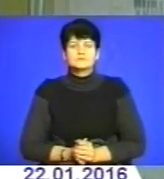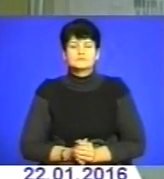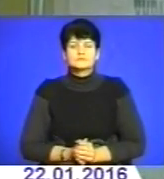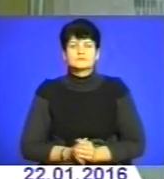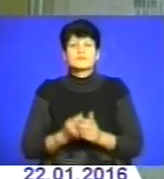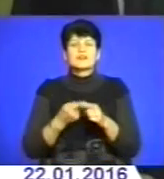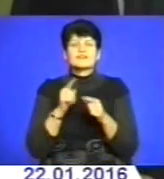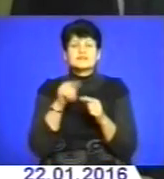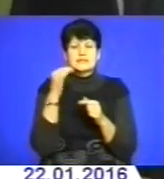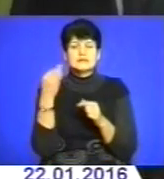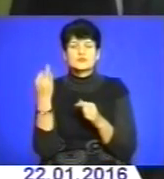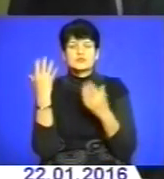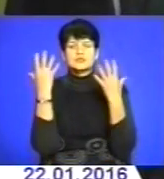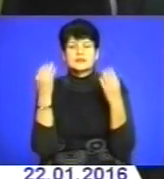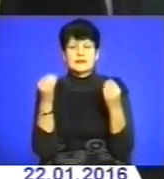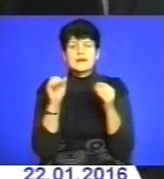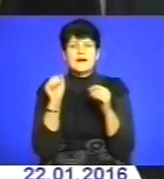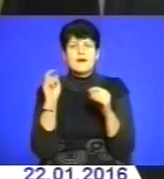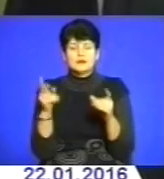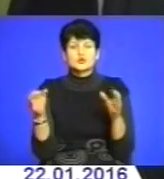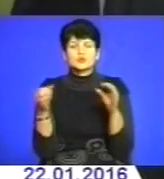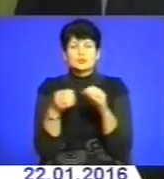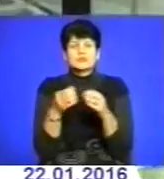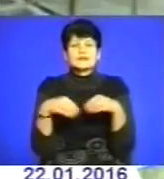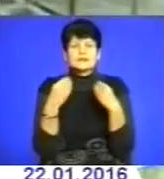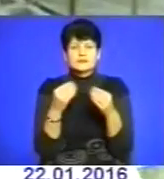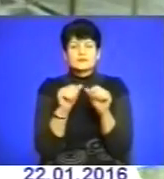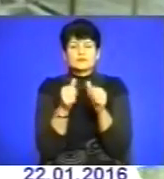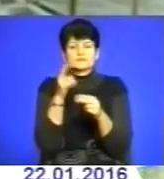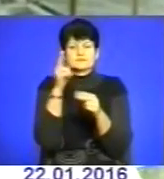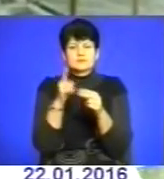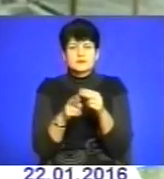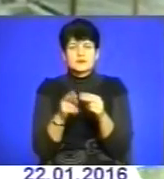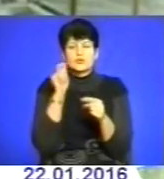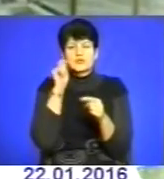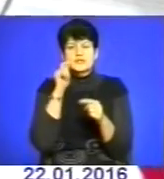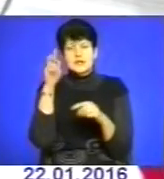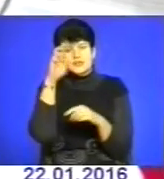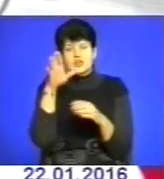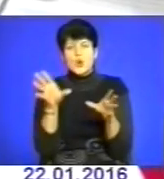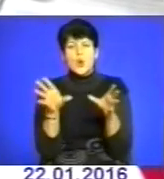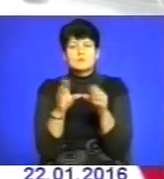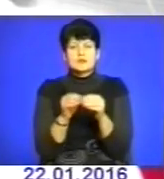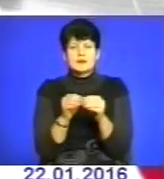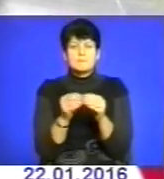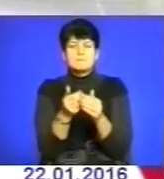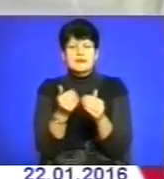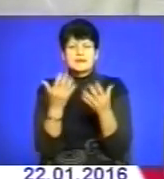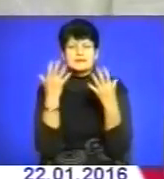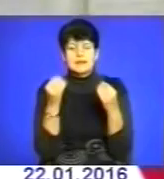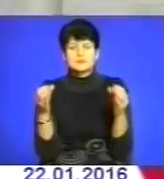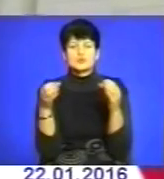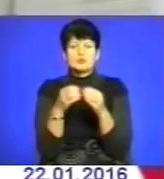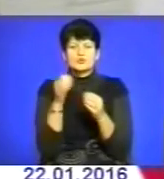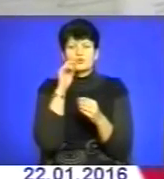цей історичний день Акт Соборності надав завершеної форми українській державі та об'єднав її. Напередодні Дня Соборності України в